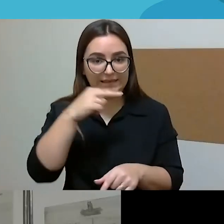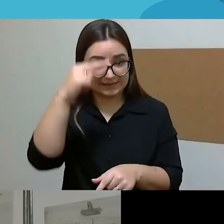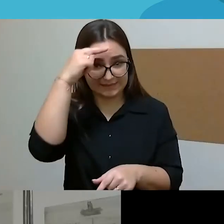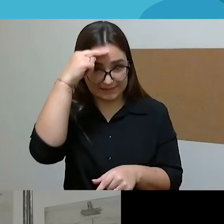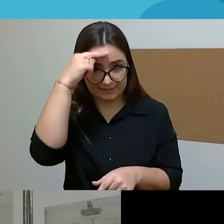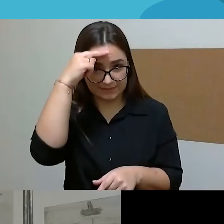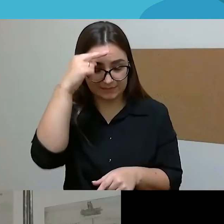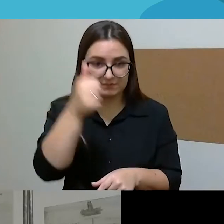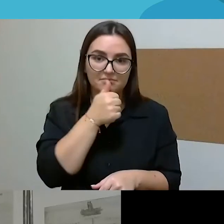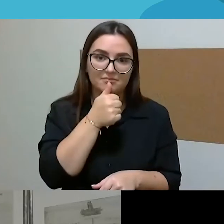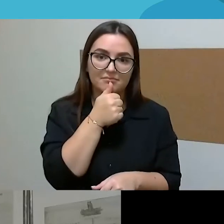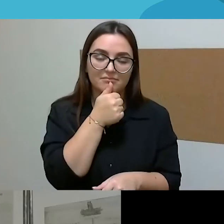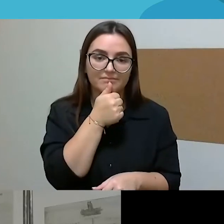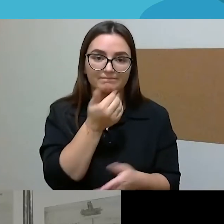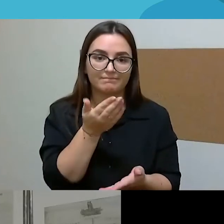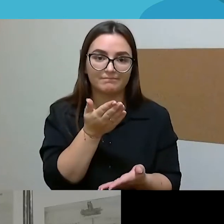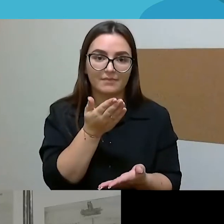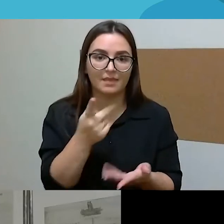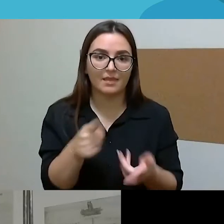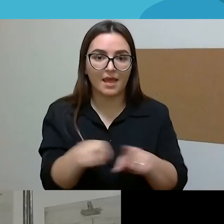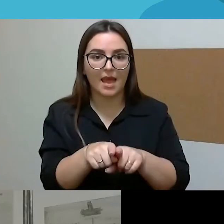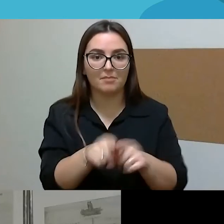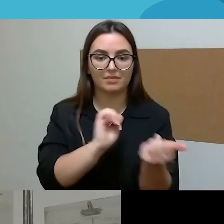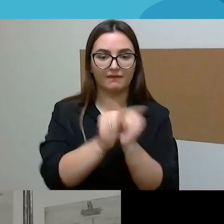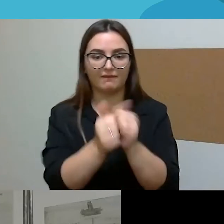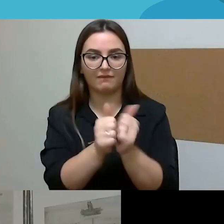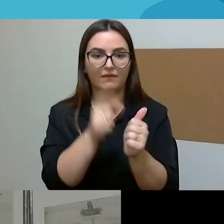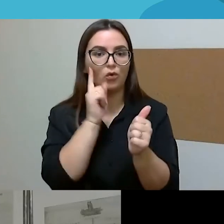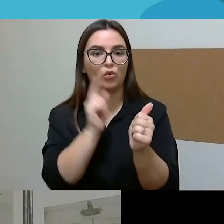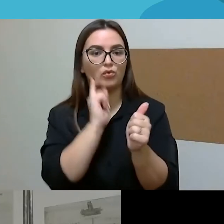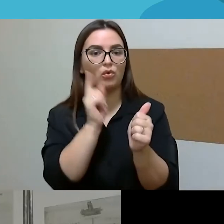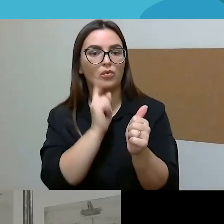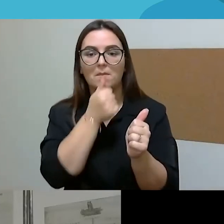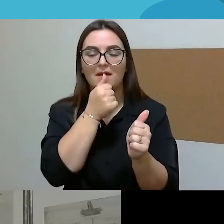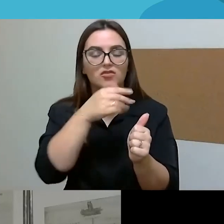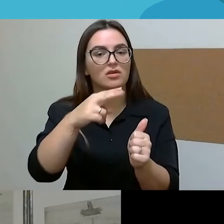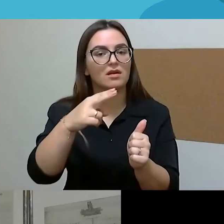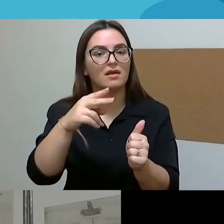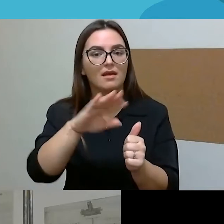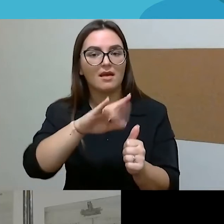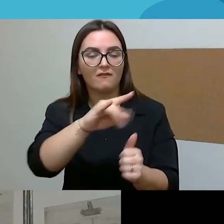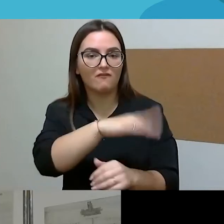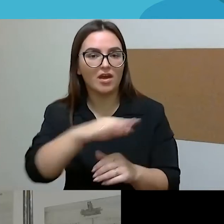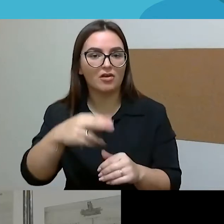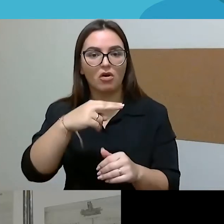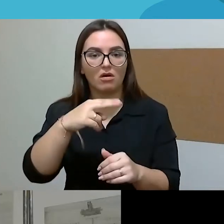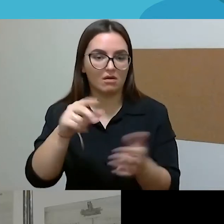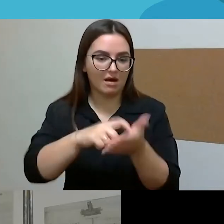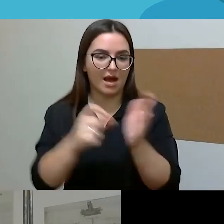varžytųsi užėjti ten, kur pažymėta vaiko kambarys ir moteris ženklaišalė.